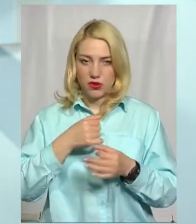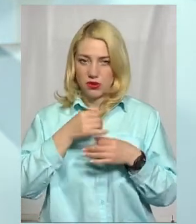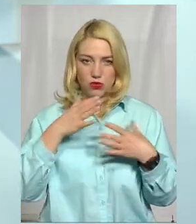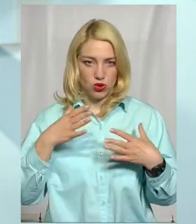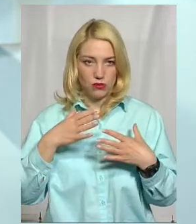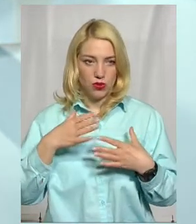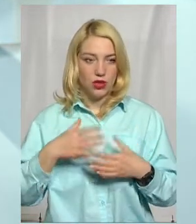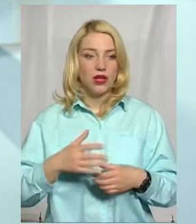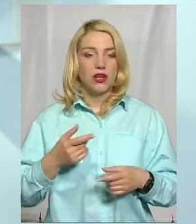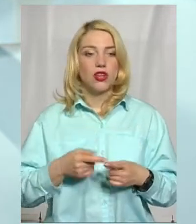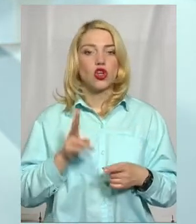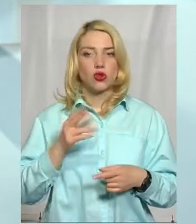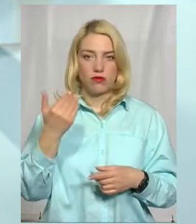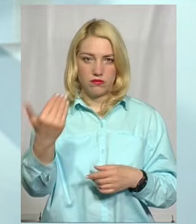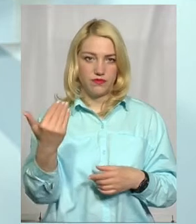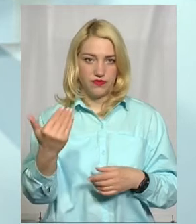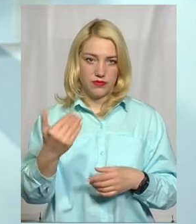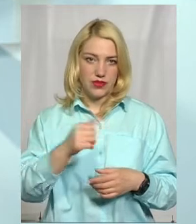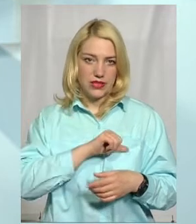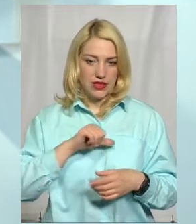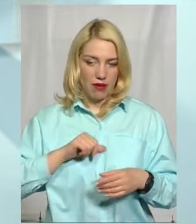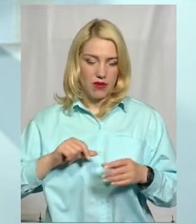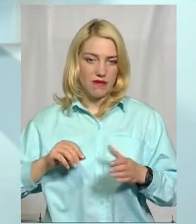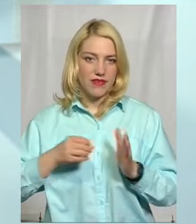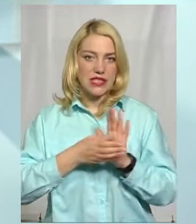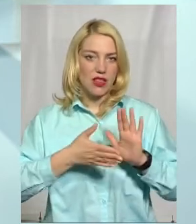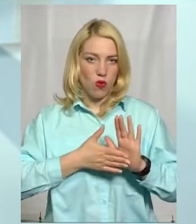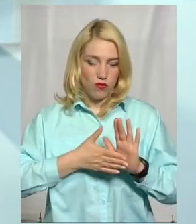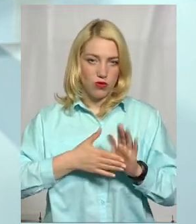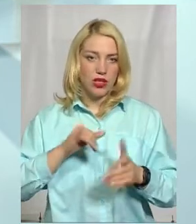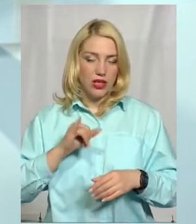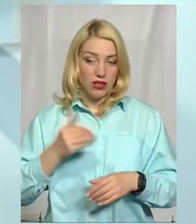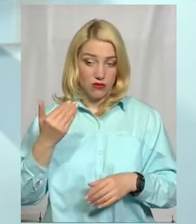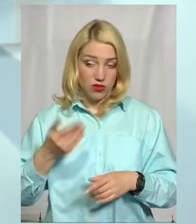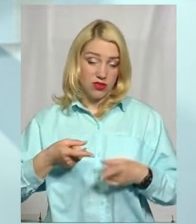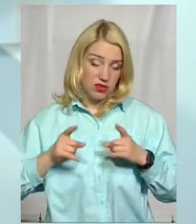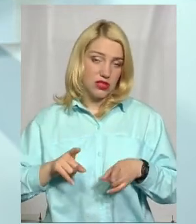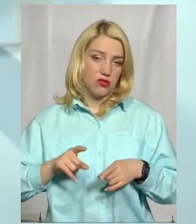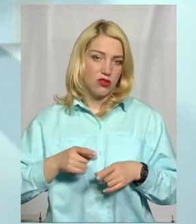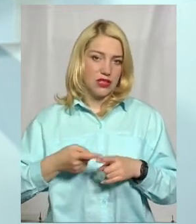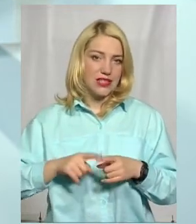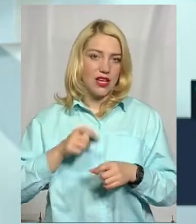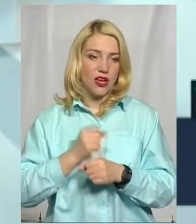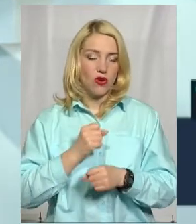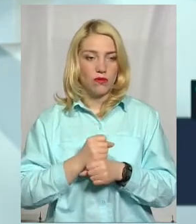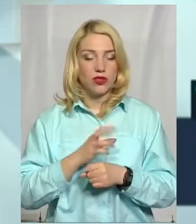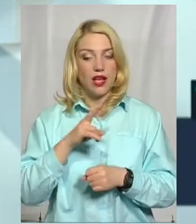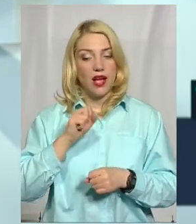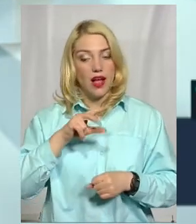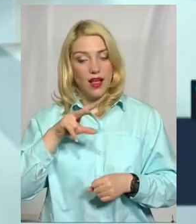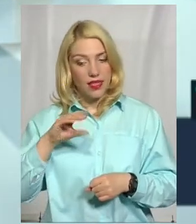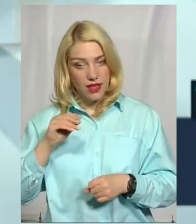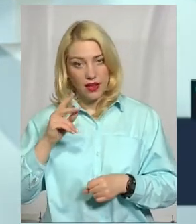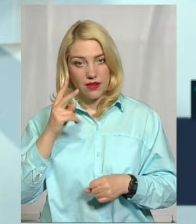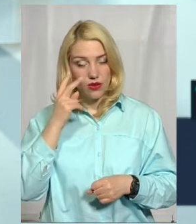приміські перевізники. І вони в даному випадку дійсно самі встановлюють. Але, очевидно, вони